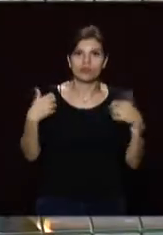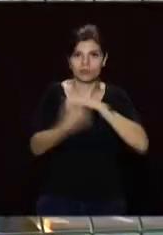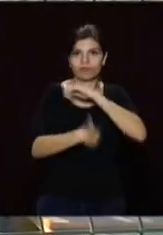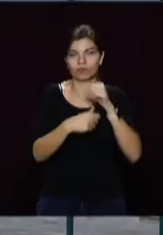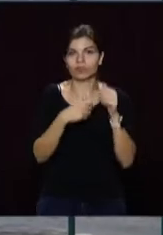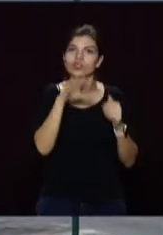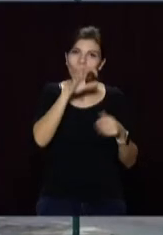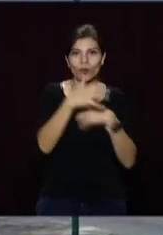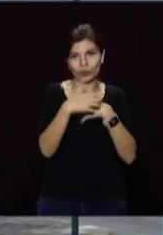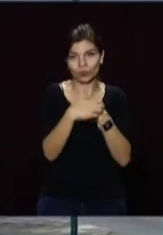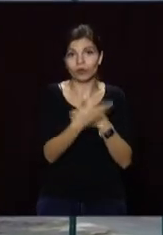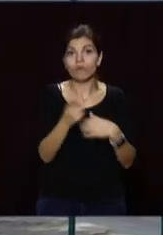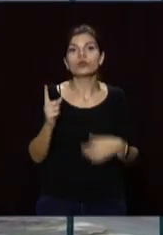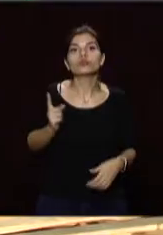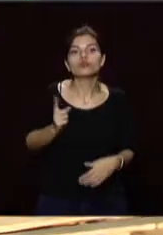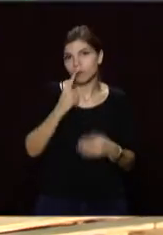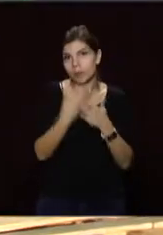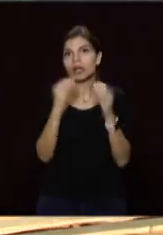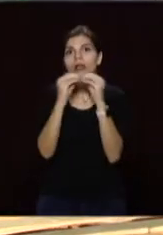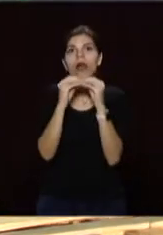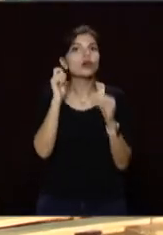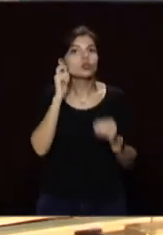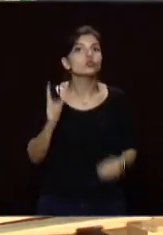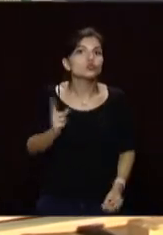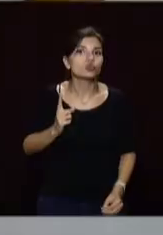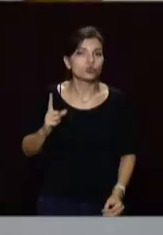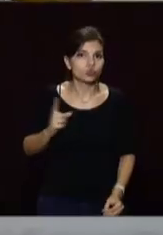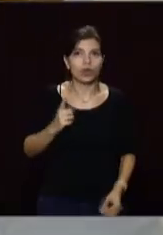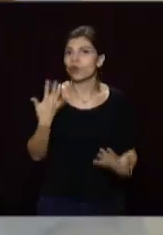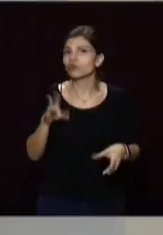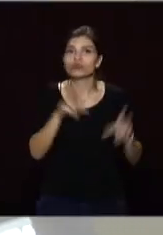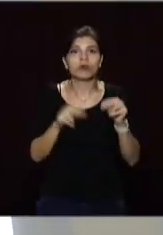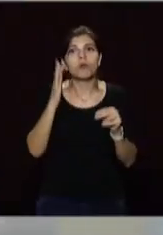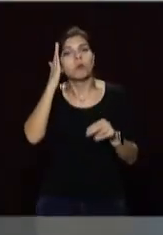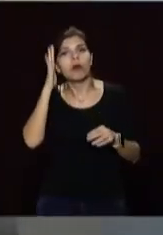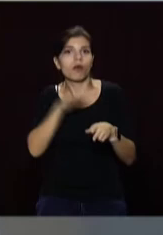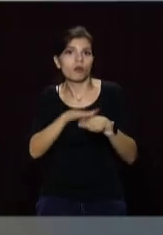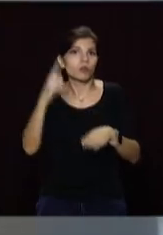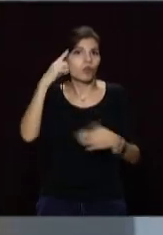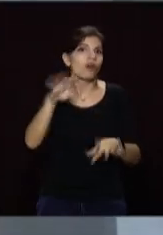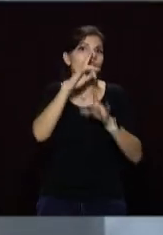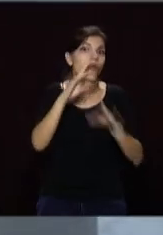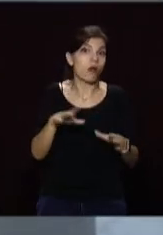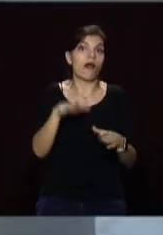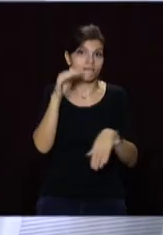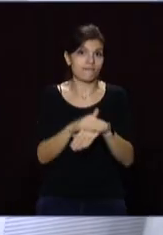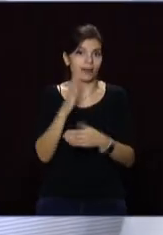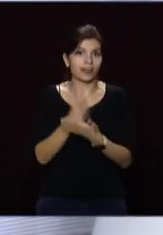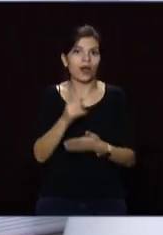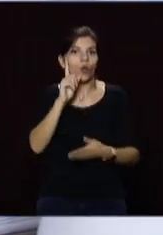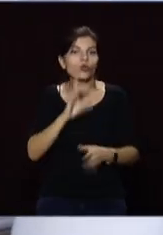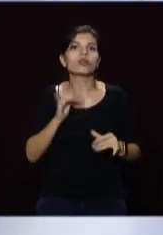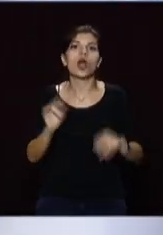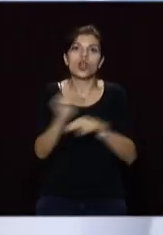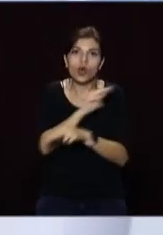Волонтери та зоозахисники чекали на цю подію понад 10 років. Каже, Джей не сподівалися, що їхні мрії стануть реальністю. Нині мають гідні